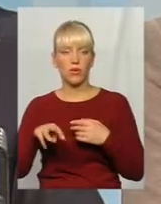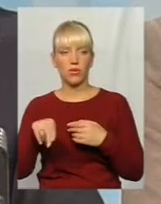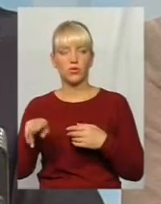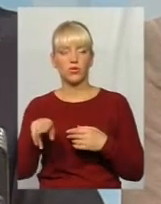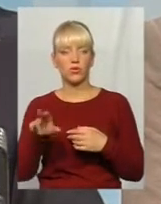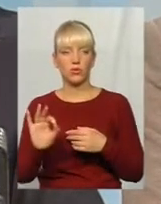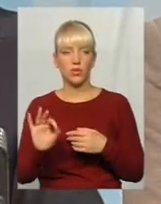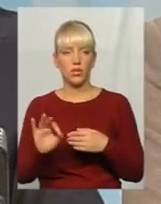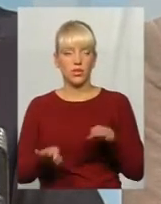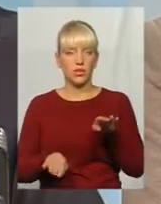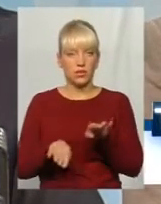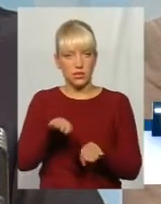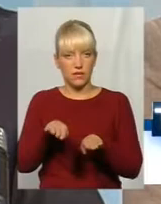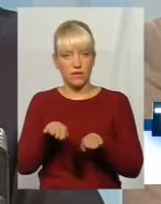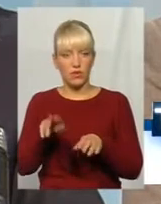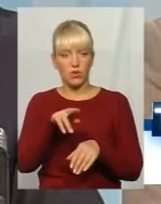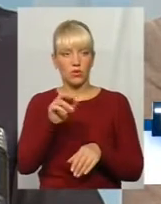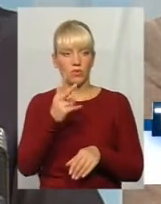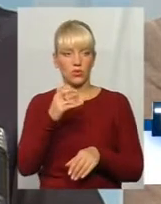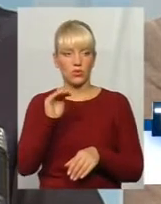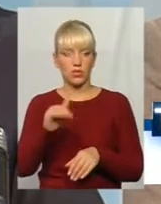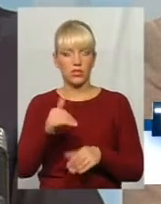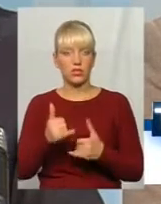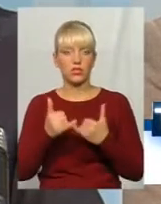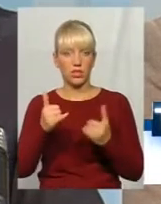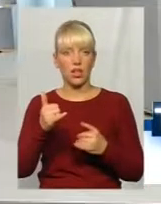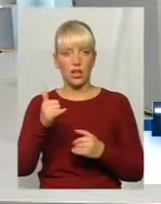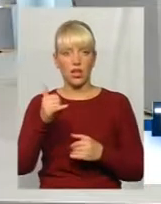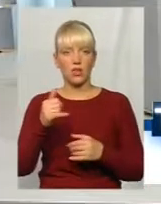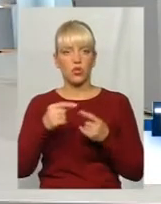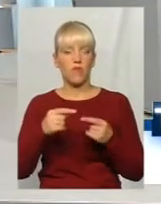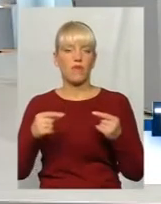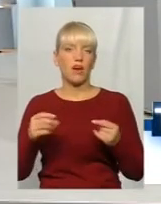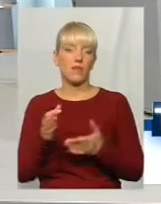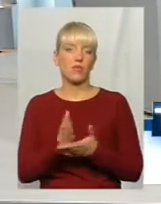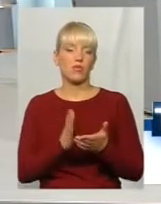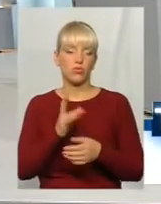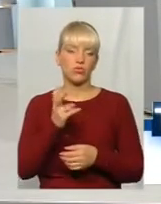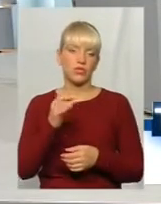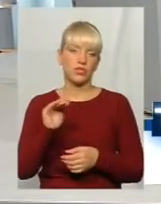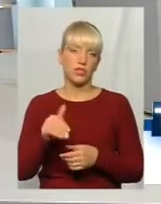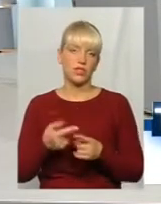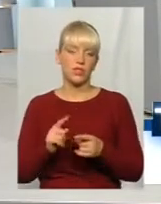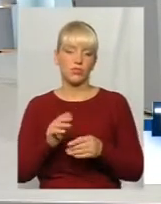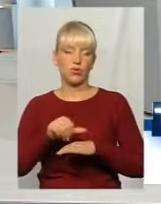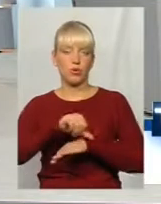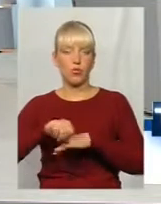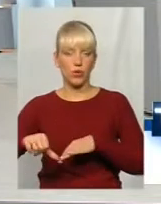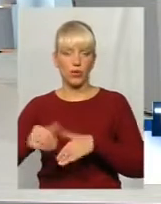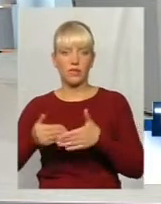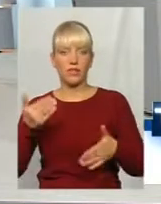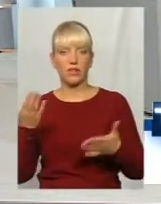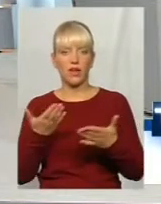до 200 тисяч, який для товарів та послуг. Тобто, 200 тисяч, це вже буде поріг, від якого потрібно буде.